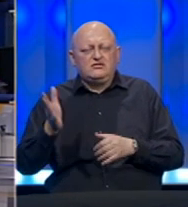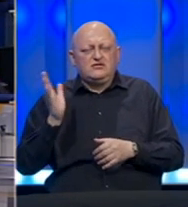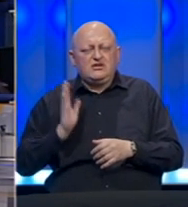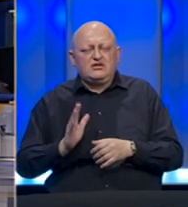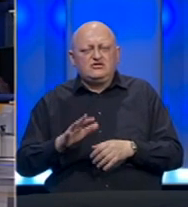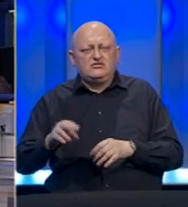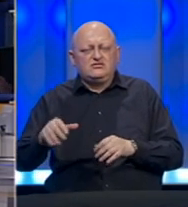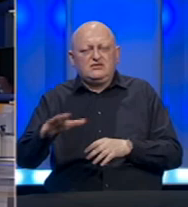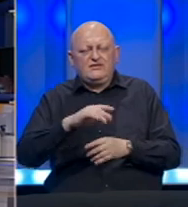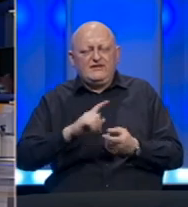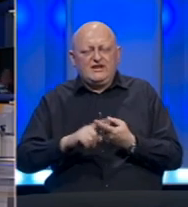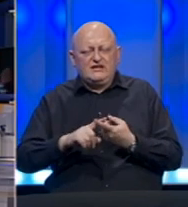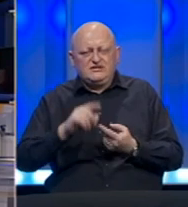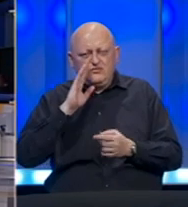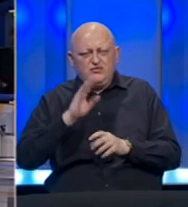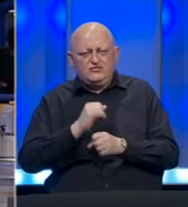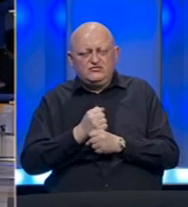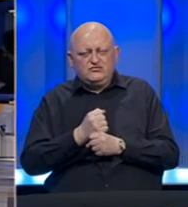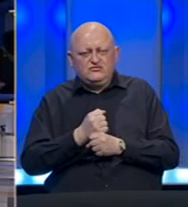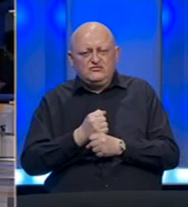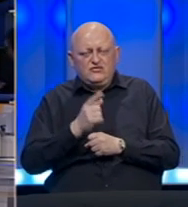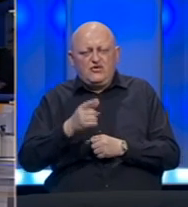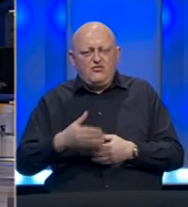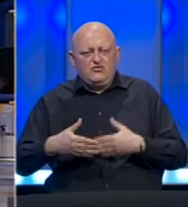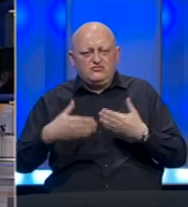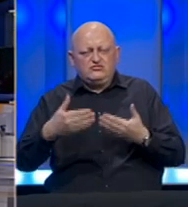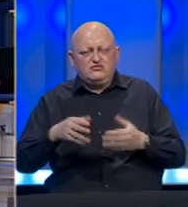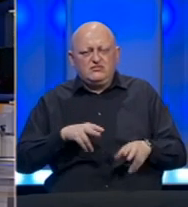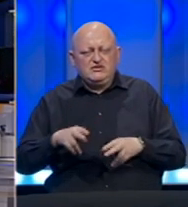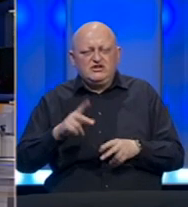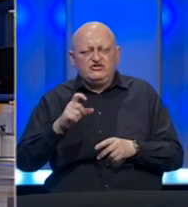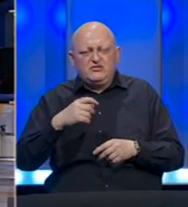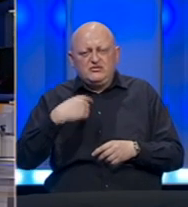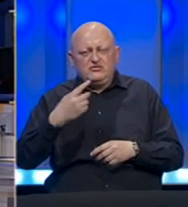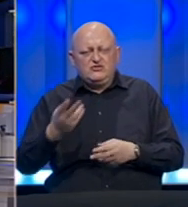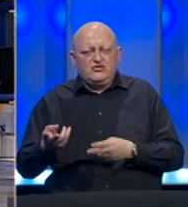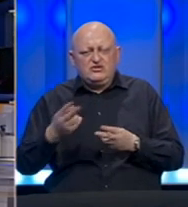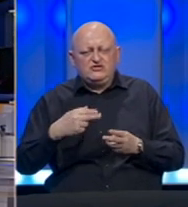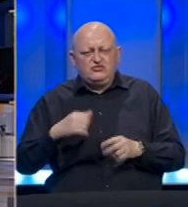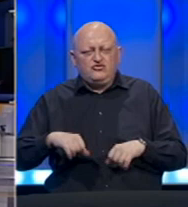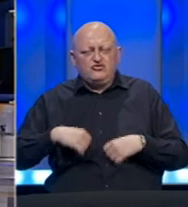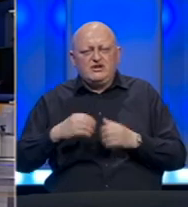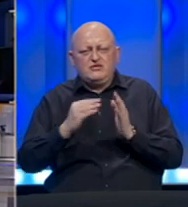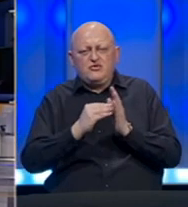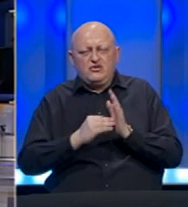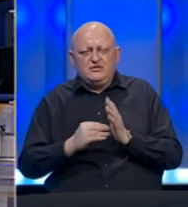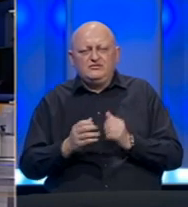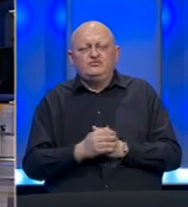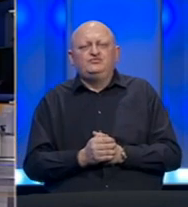na teritoriji Federacije Bosne i Hercegovine. O ovom prijedlogu ministar Čampara govorio je gostujući u našem jutarnjem programu.